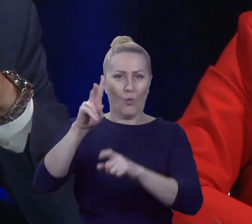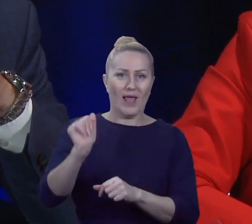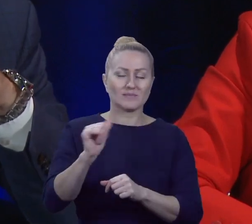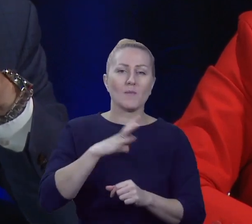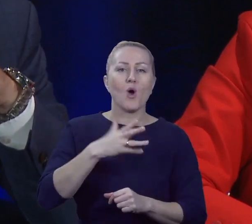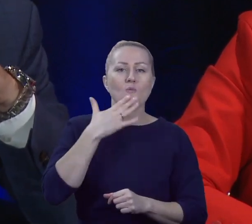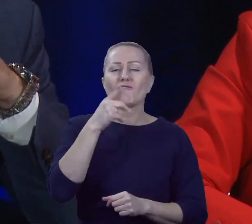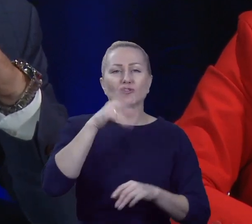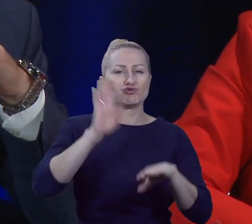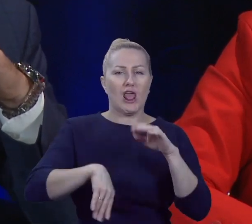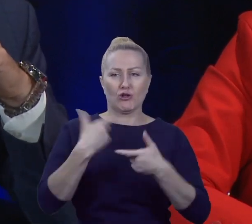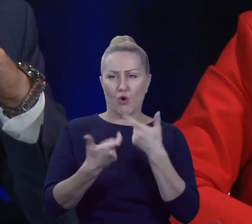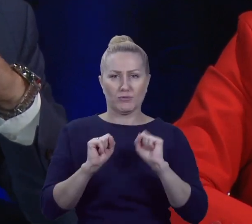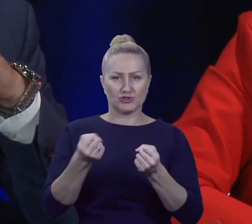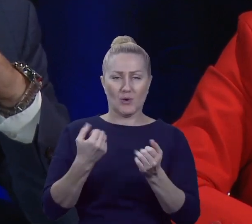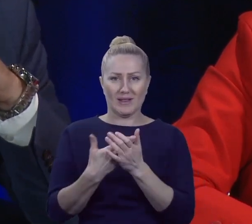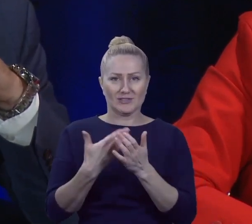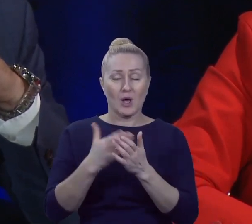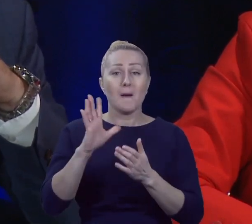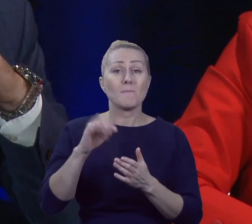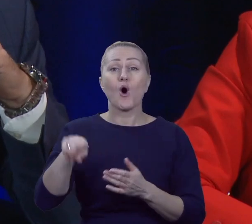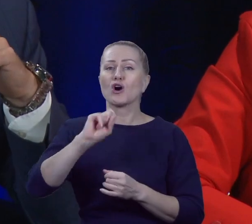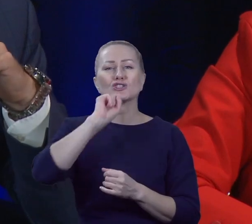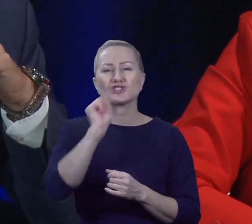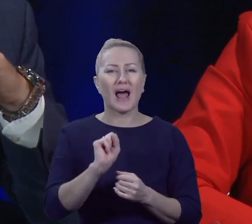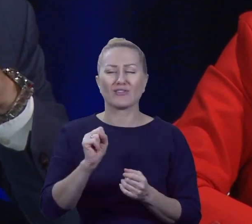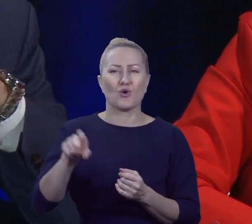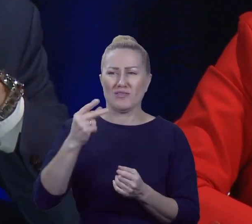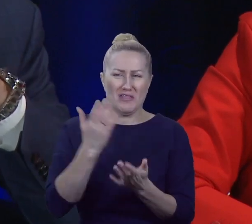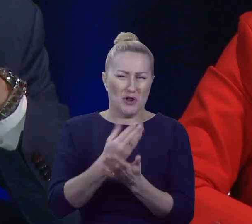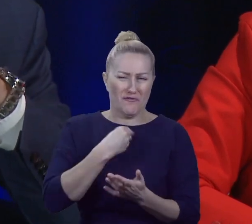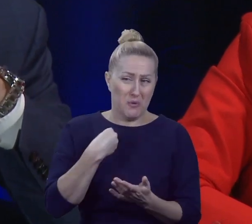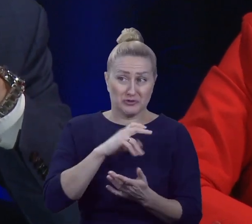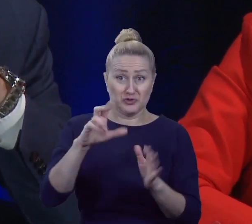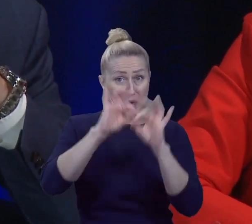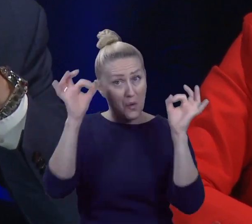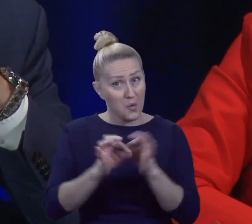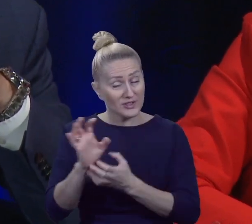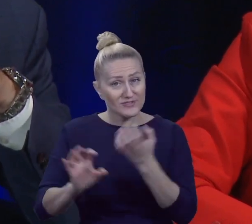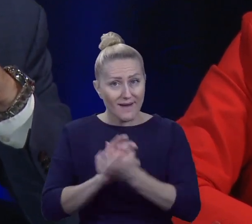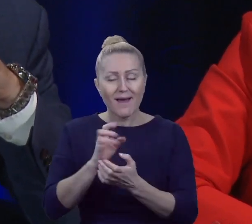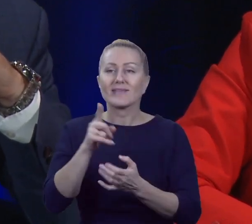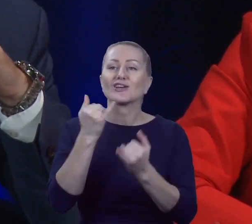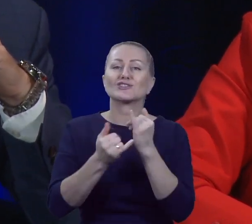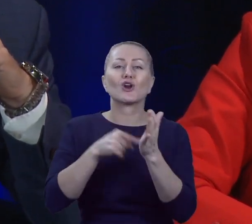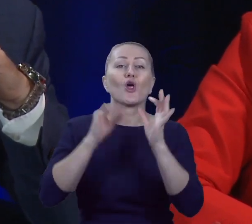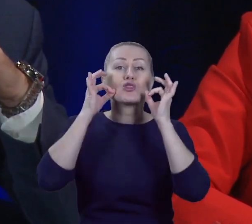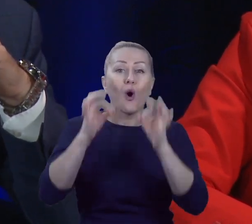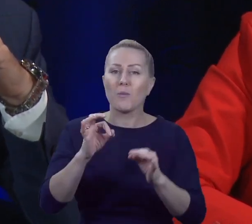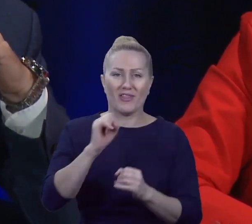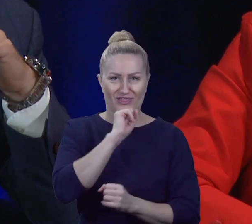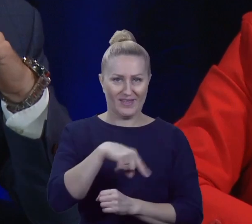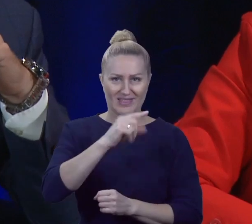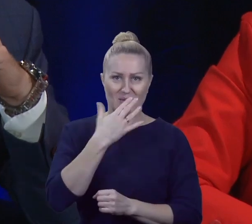że coś źle działa, bo rzadko ktoś, nie wiem, czy tylko w Polsce, czy w ogóle na świecie, w momencie dobrym mówi, fajnie jest,